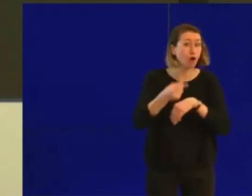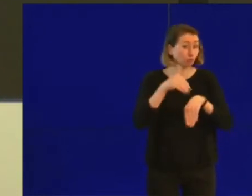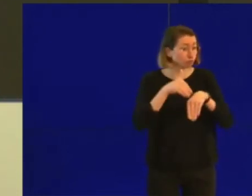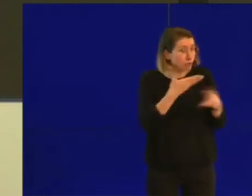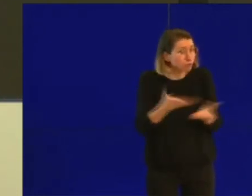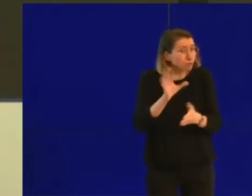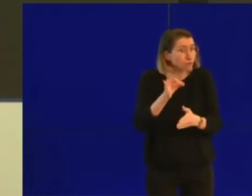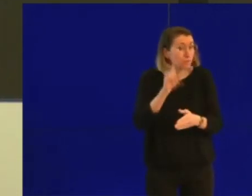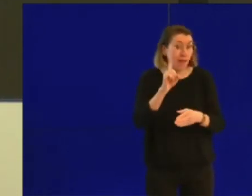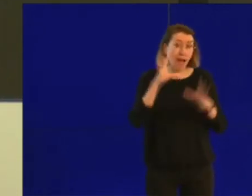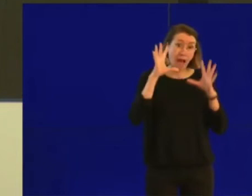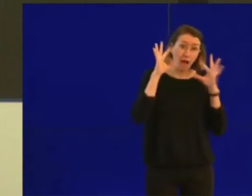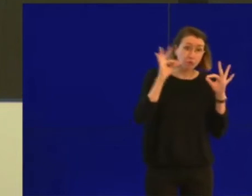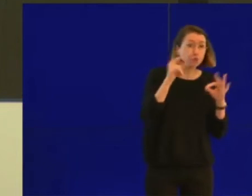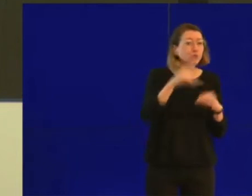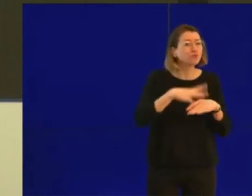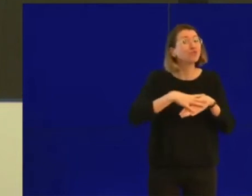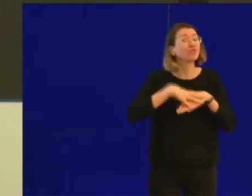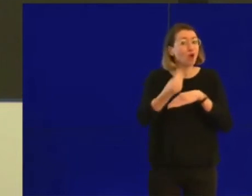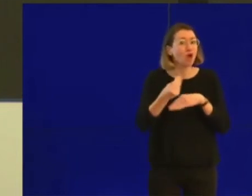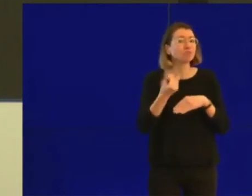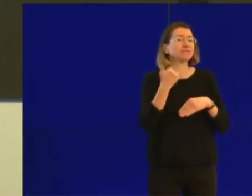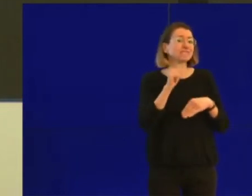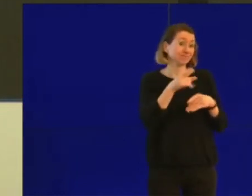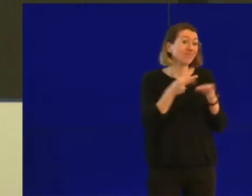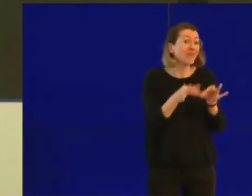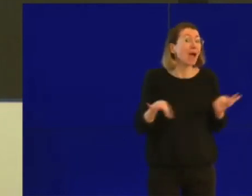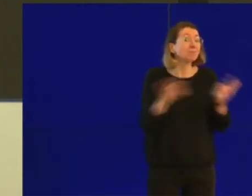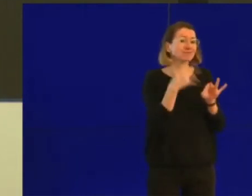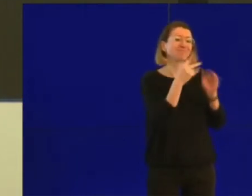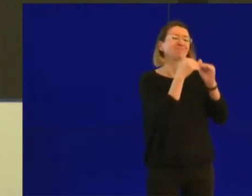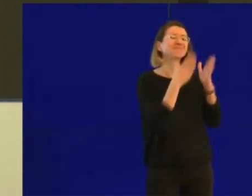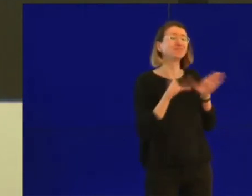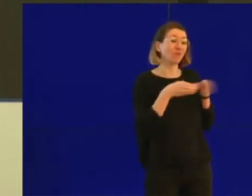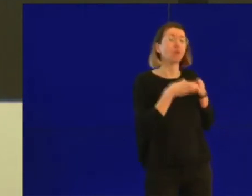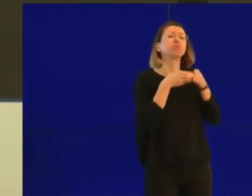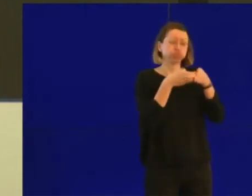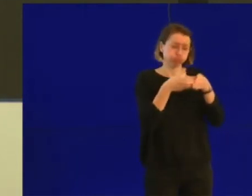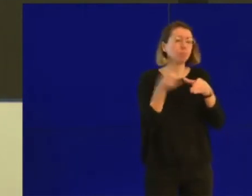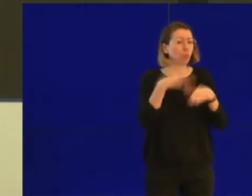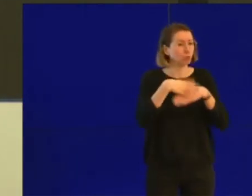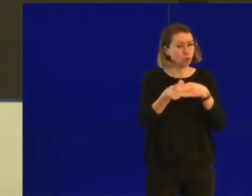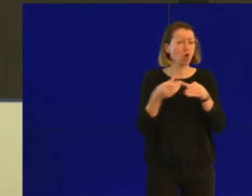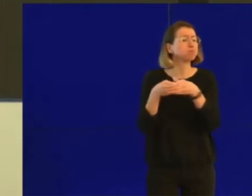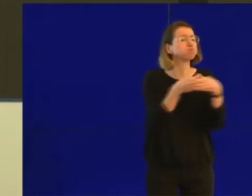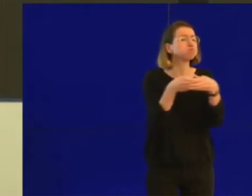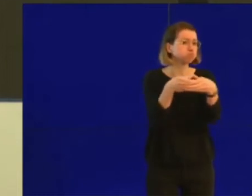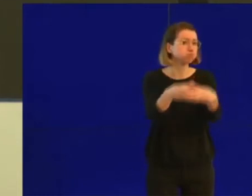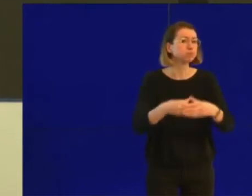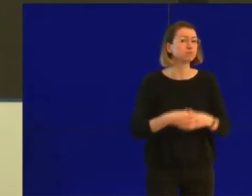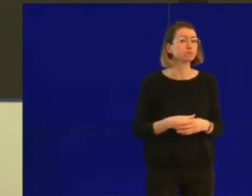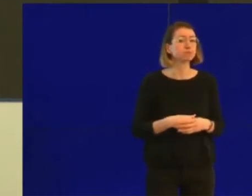ce genre d'activité en plein air uniquement avec les membres de votre famille qui vivent sous le même toit, ou éventuellement avec un ami,